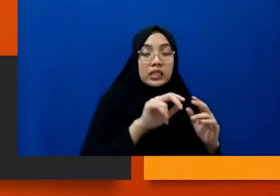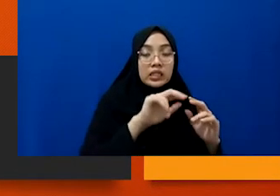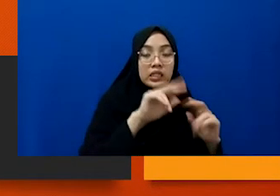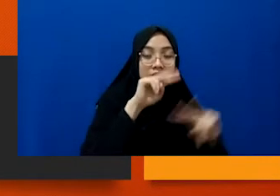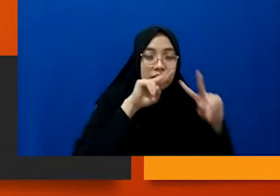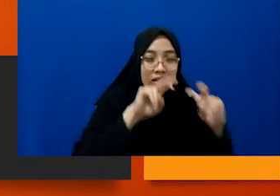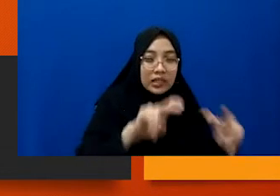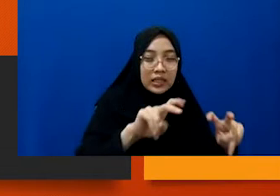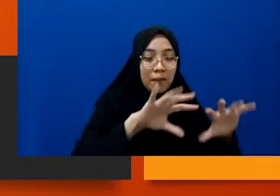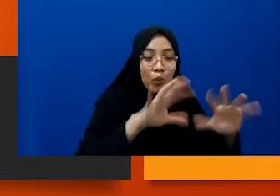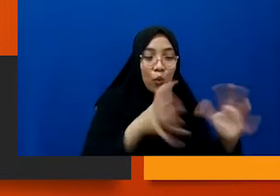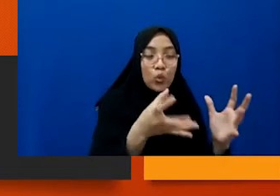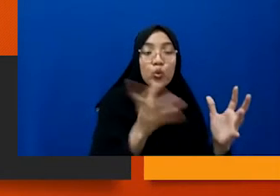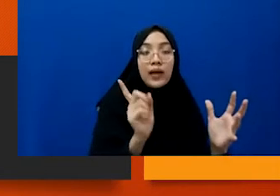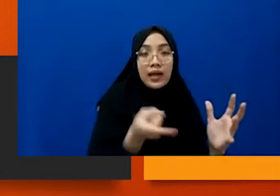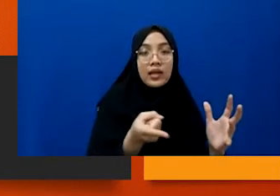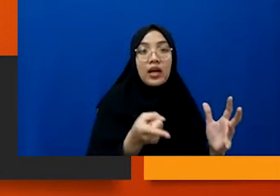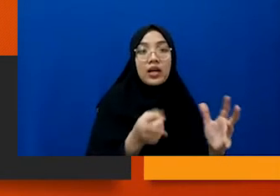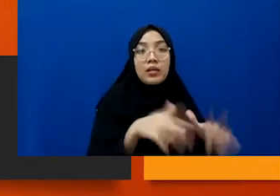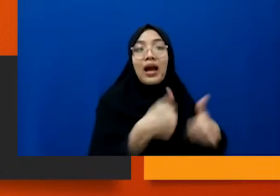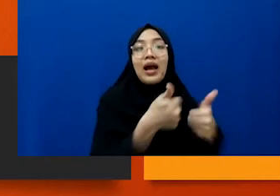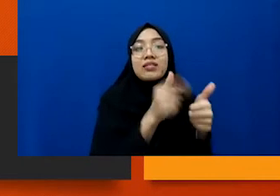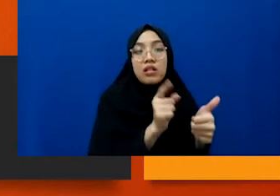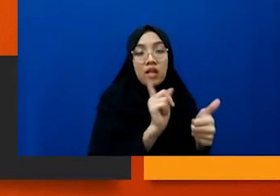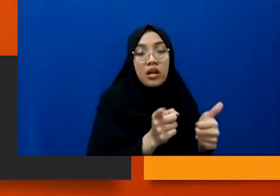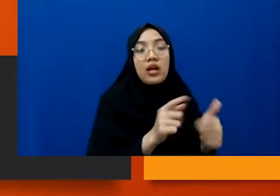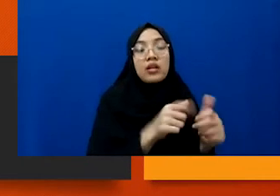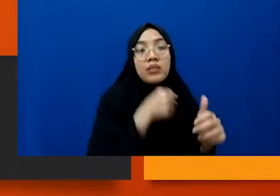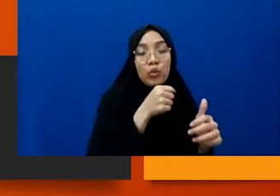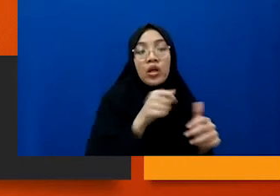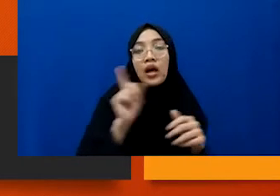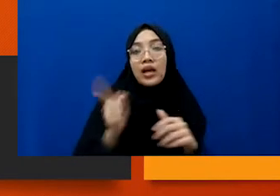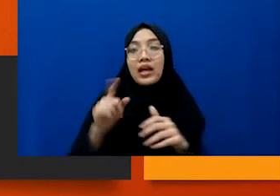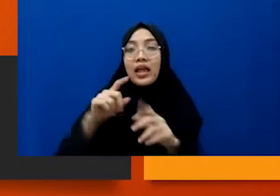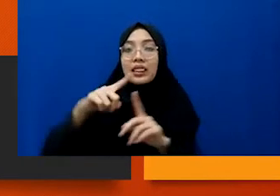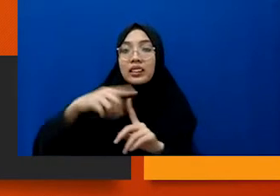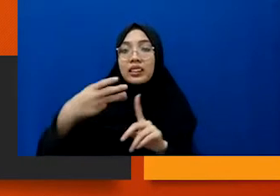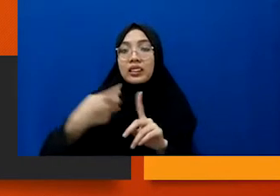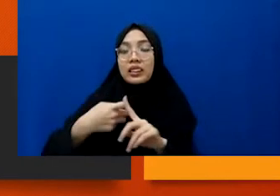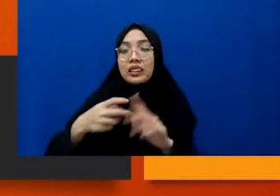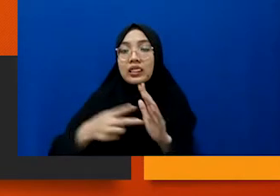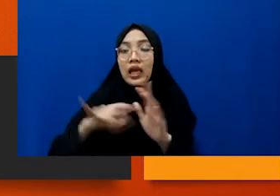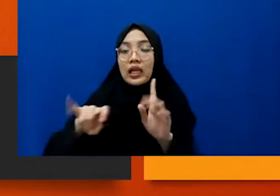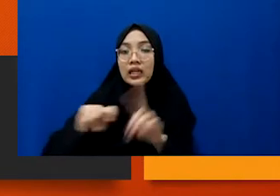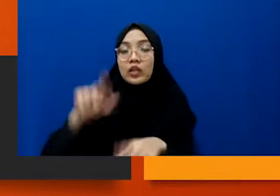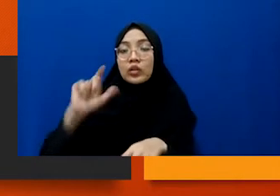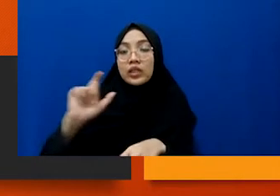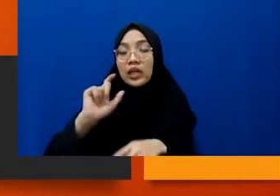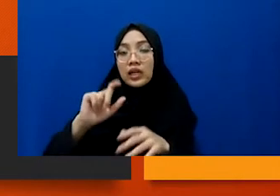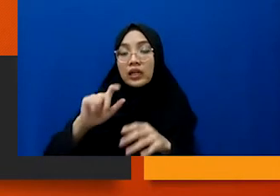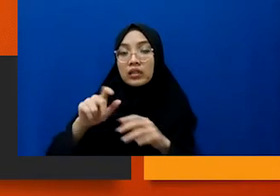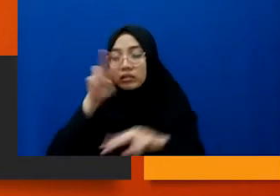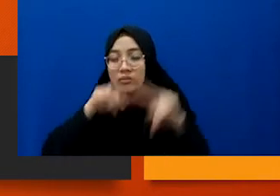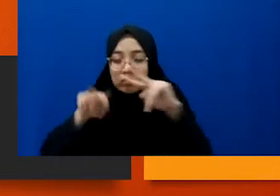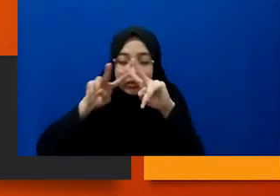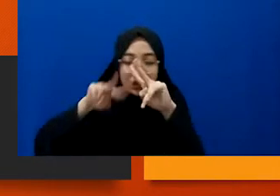produknya, gitu kan, ada kemudian yang namanya teknik investigasi. Nah, ini adalah teknik artinya